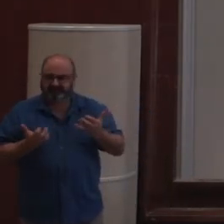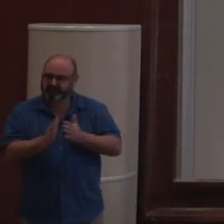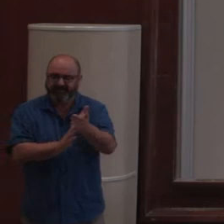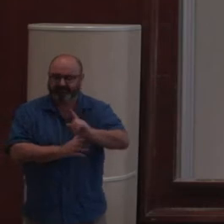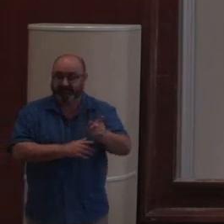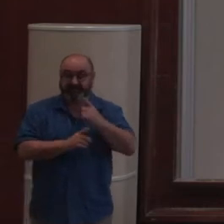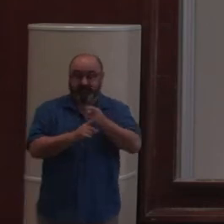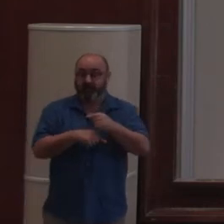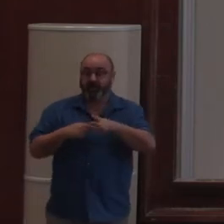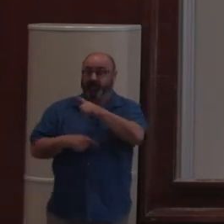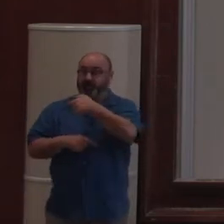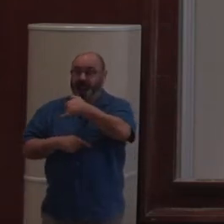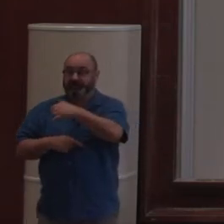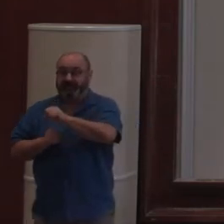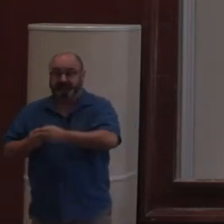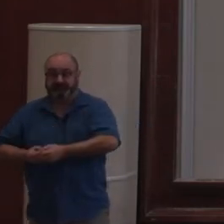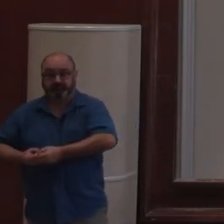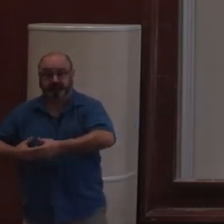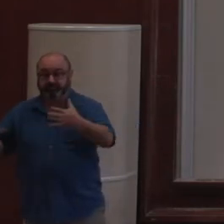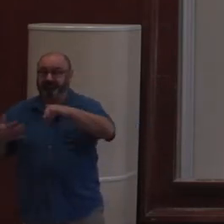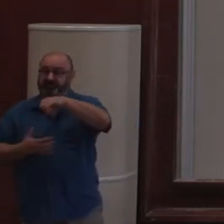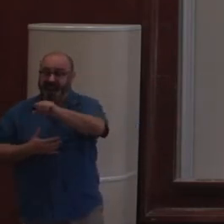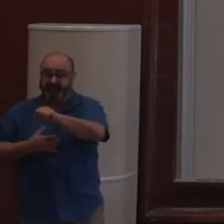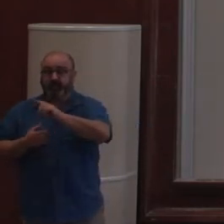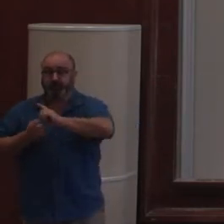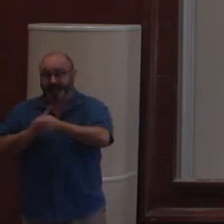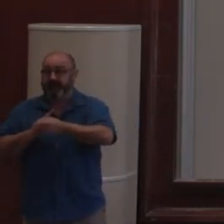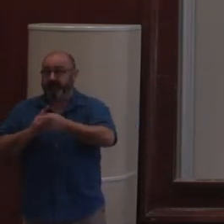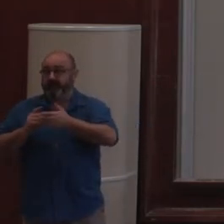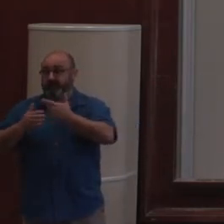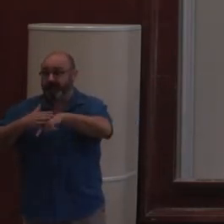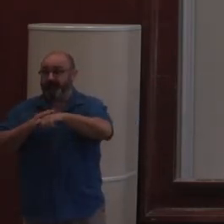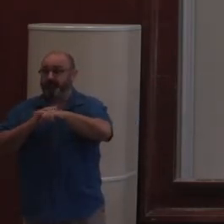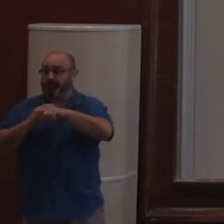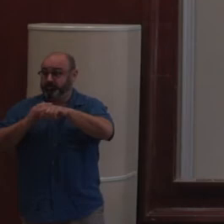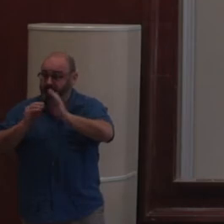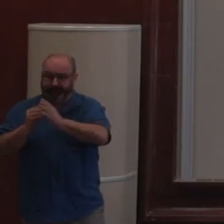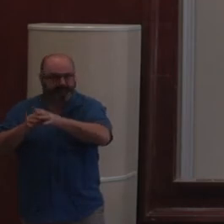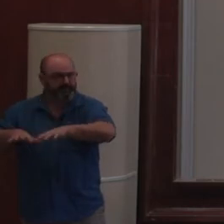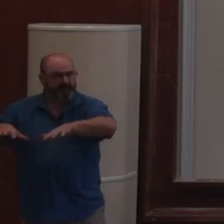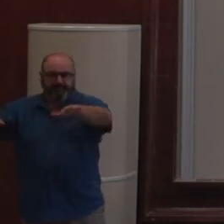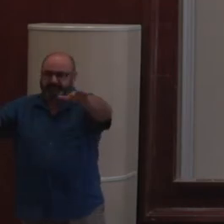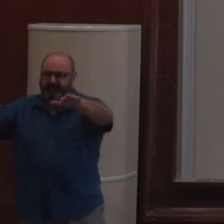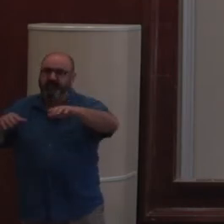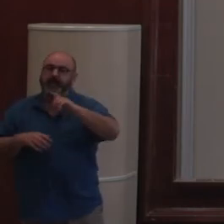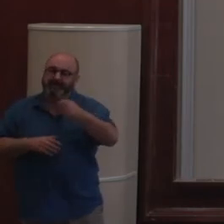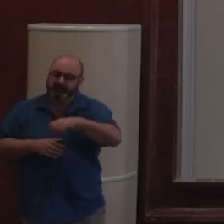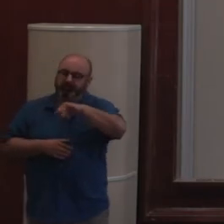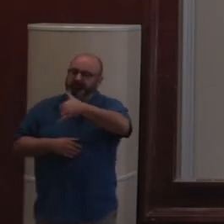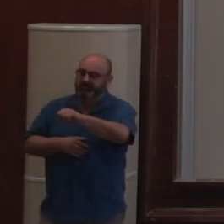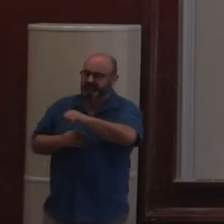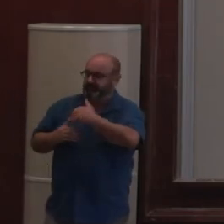'est JavaScript qui a pris la main.'est-à que JavaScript est le langage du web aujourd'hui. C'est le langage du web et ce n pas discutable. JavaScript a progressé énormément.